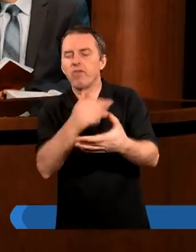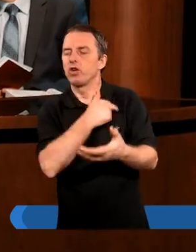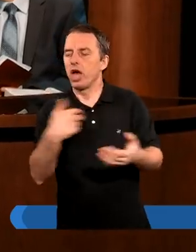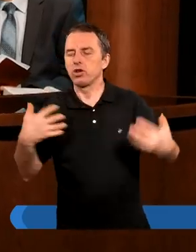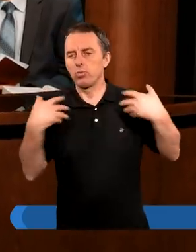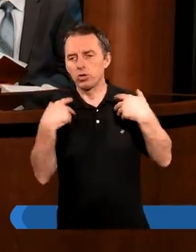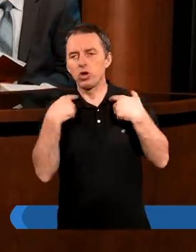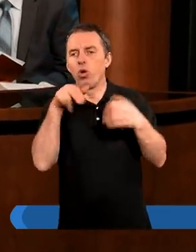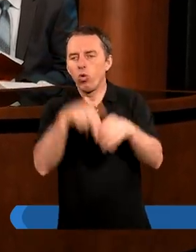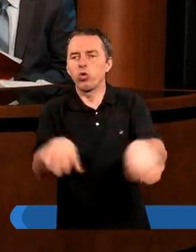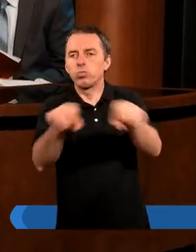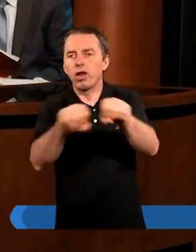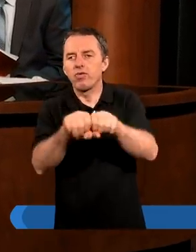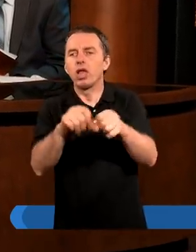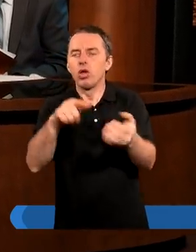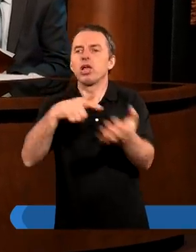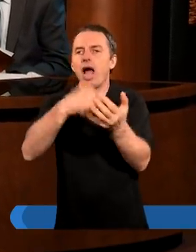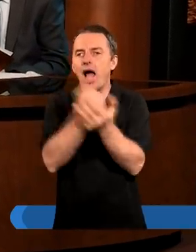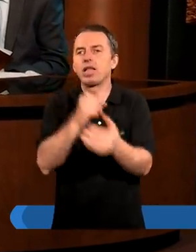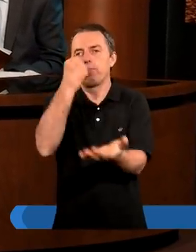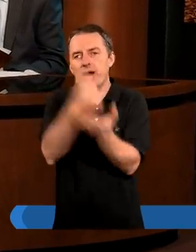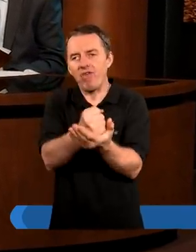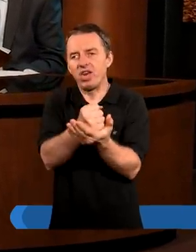Powiedziałeś, usprawiedliwienie to akt prawny. Tak.